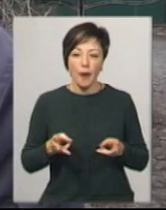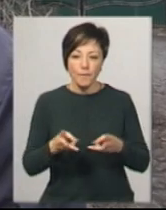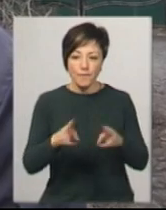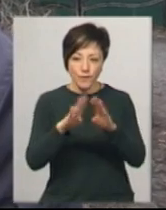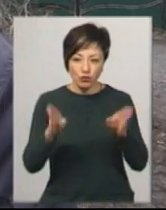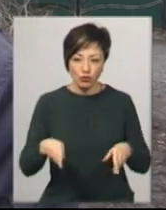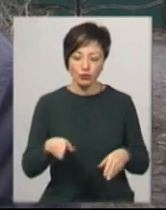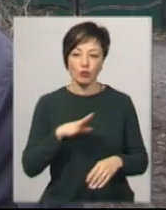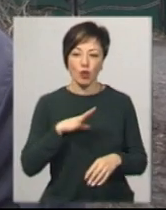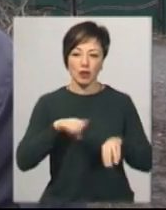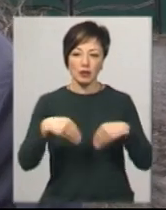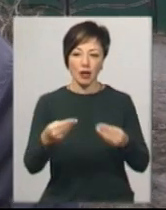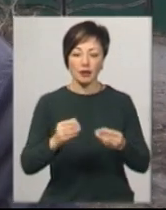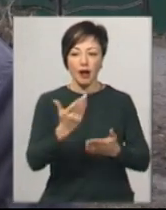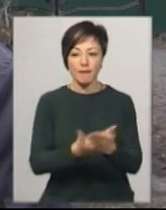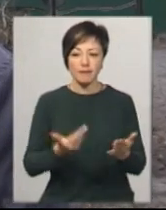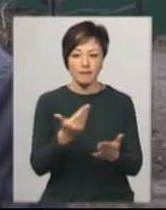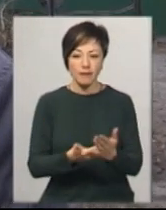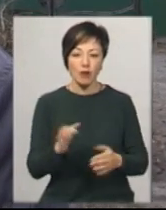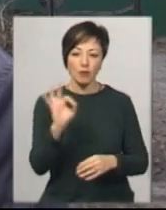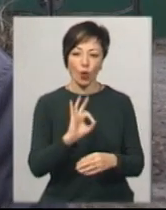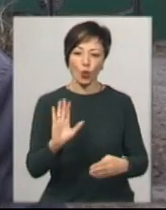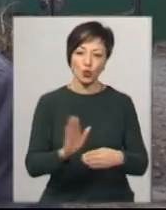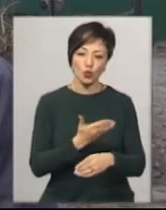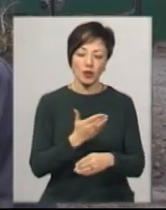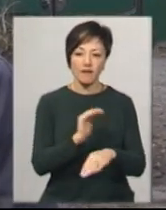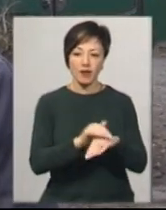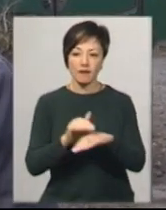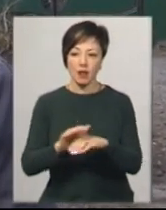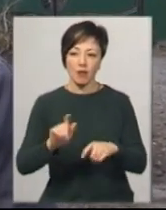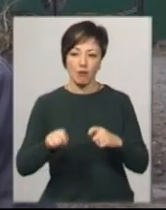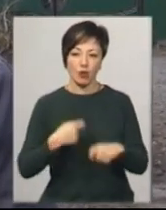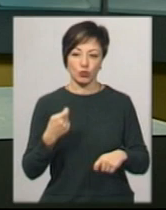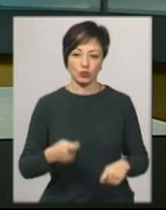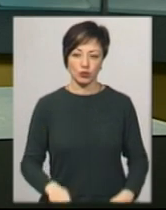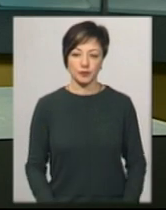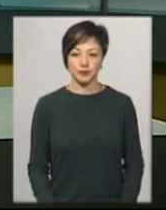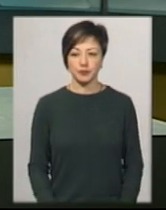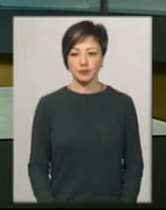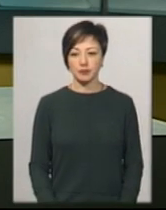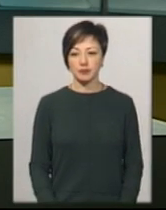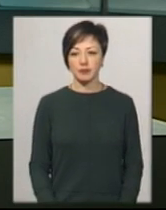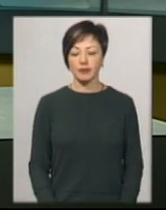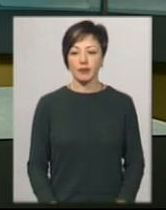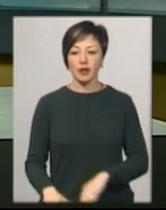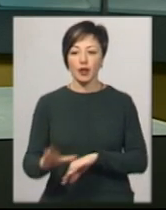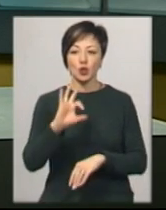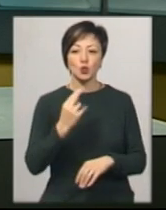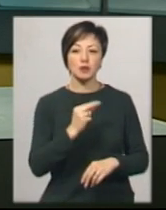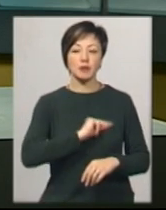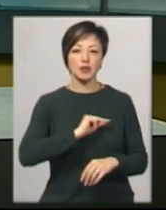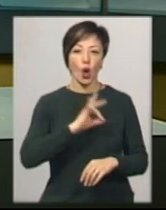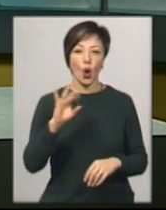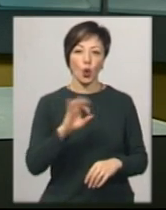Також були надані практичні рекомендації щодо усунення виявлених недоліків». Соціальна працівниця